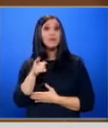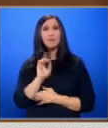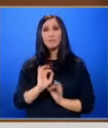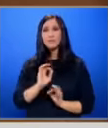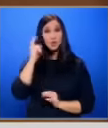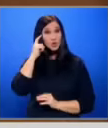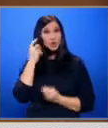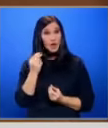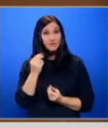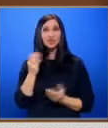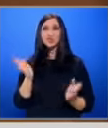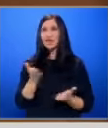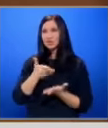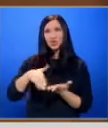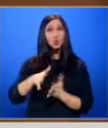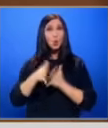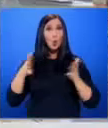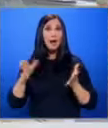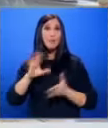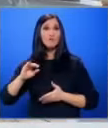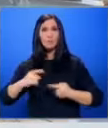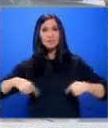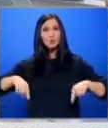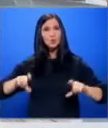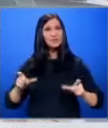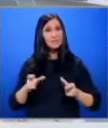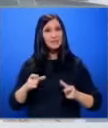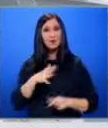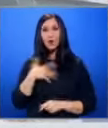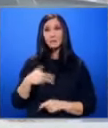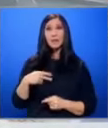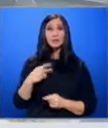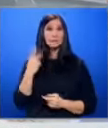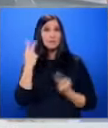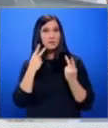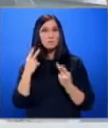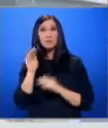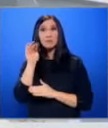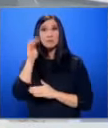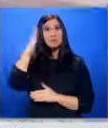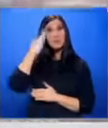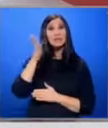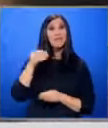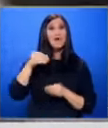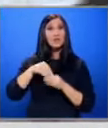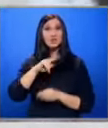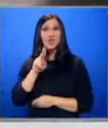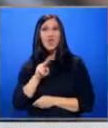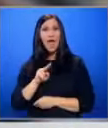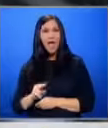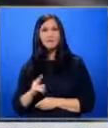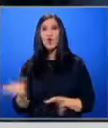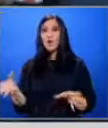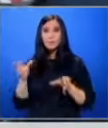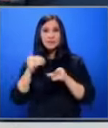означава, че те стават част от голямото европейско семейство Харватите осъзнават перспективата за страната си след въвеждането на еврото и